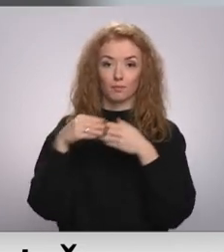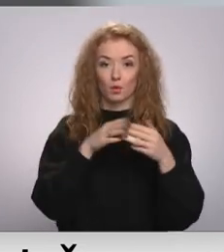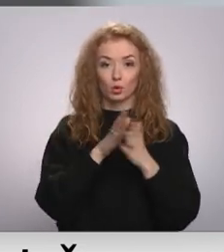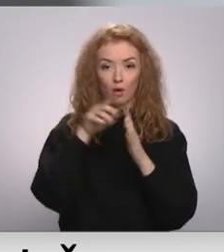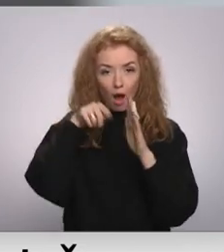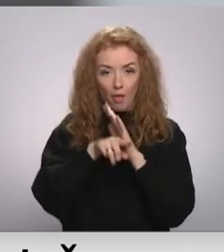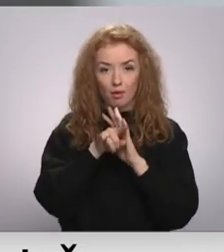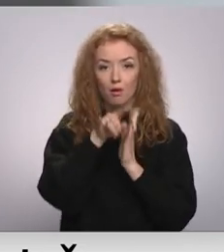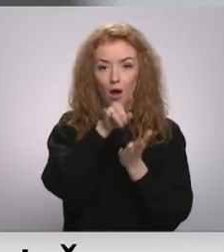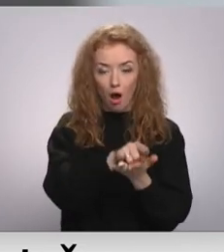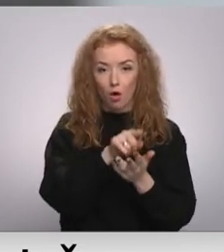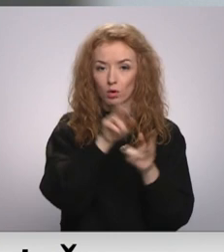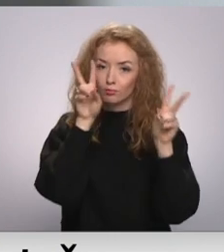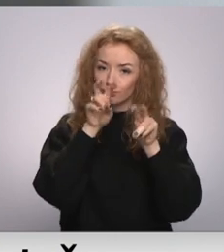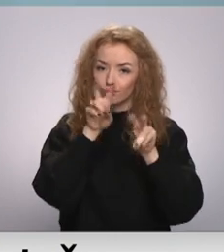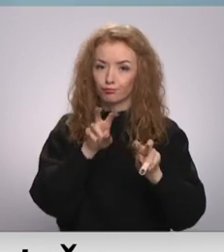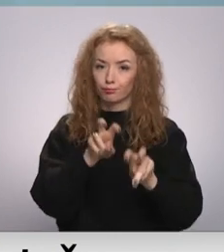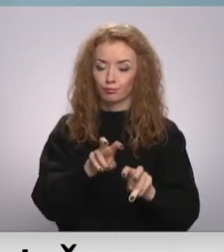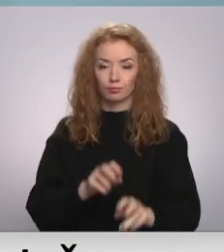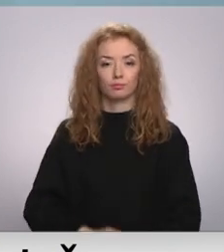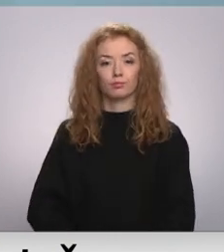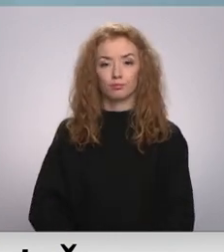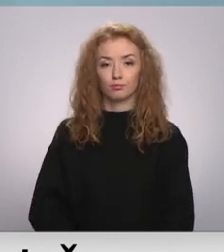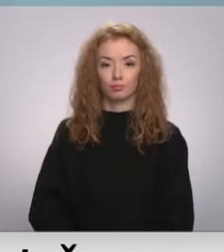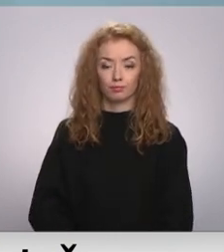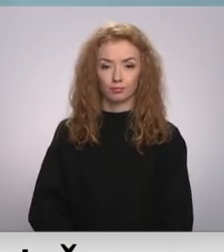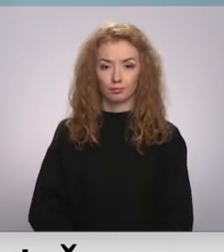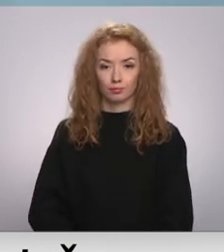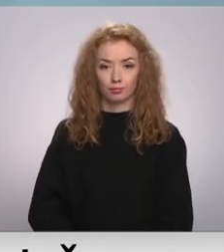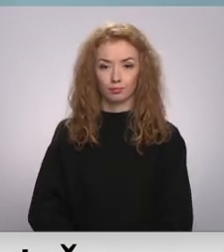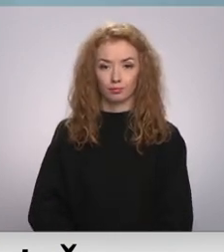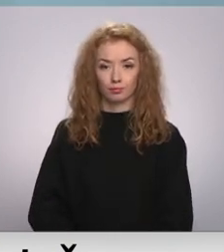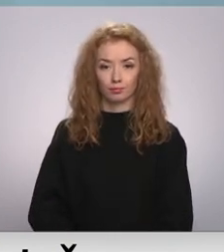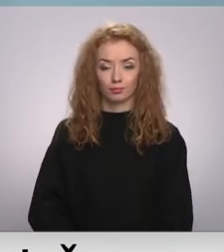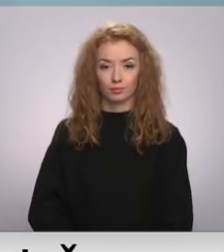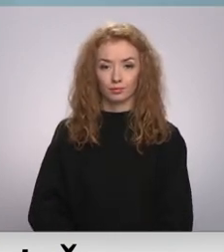angārā tālākas inspekcijas veikšanai. Vita Anstrātīvo Žepickis, Latvijas televīzija